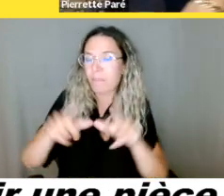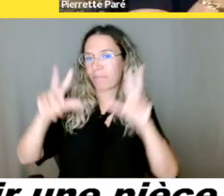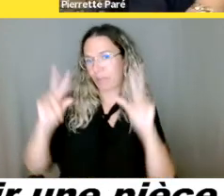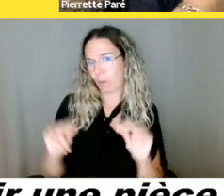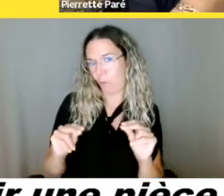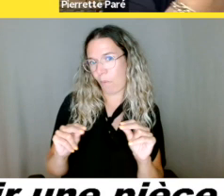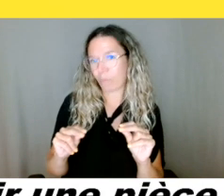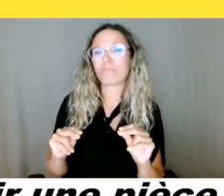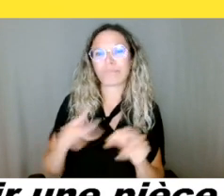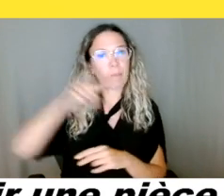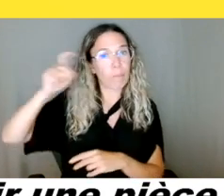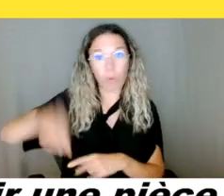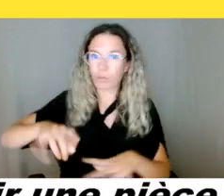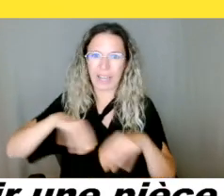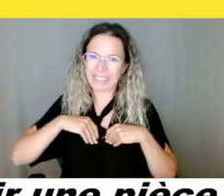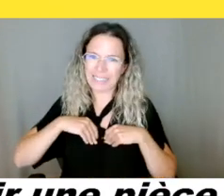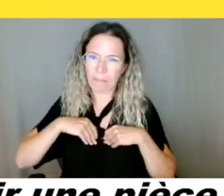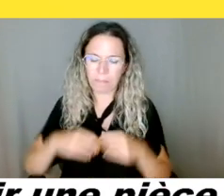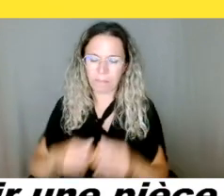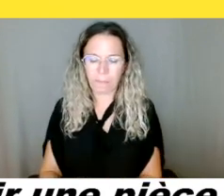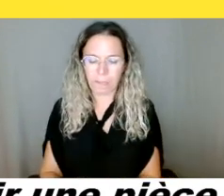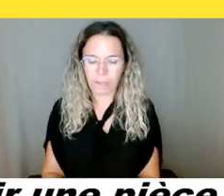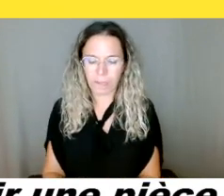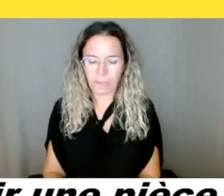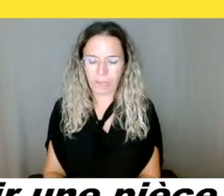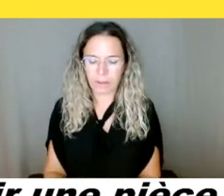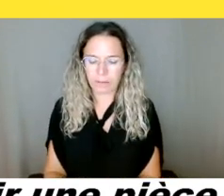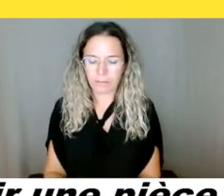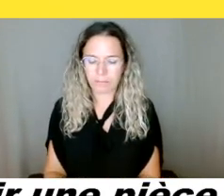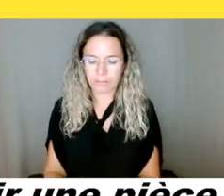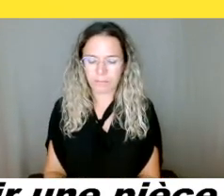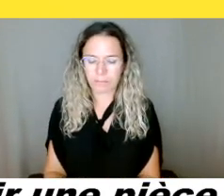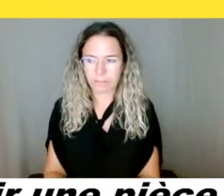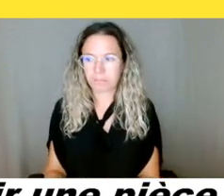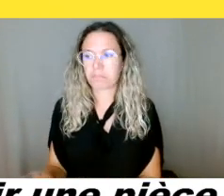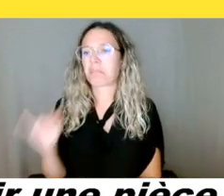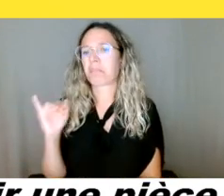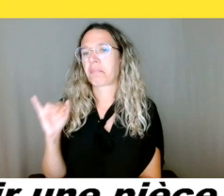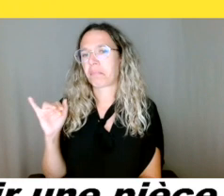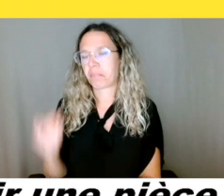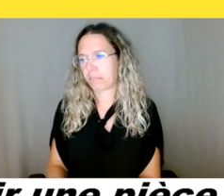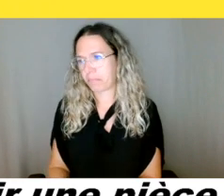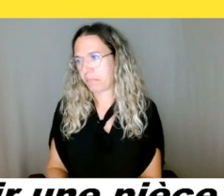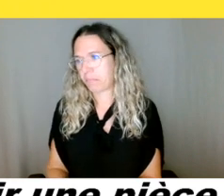OK. Parce que quand on l'avait émise, la carte des INCA, on m'avait dit que